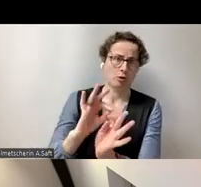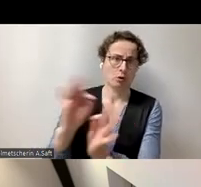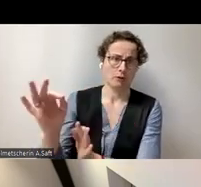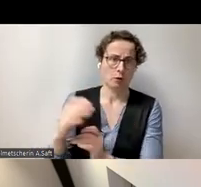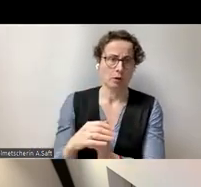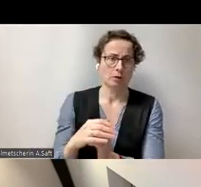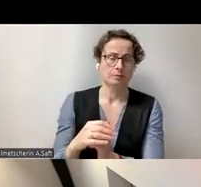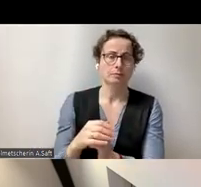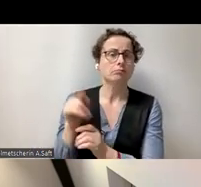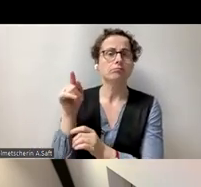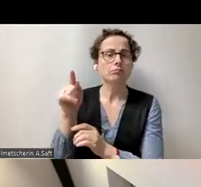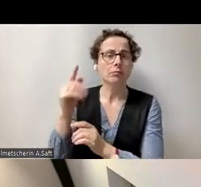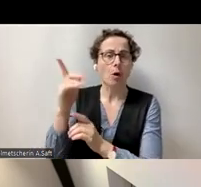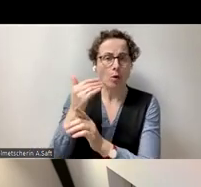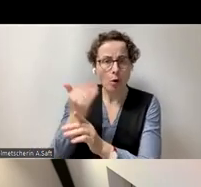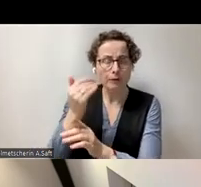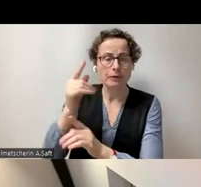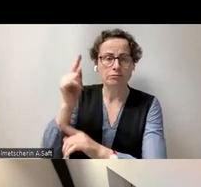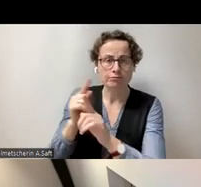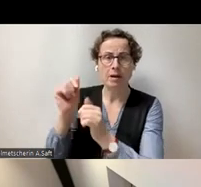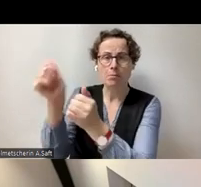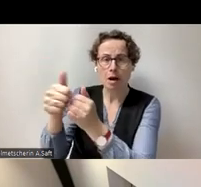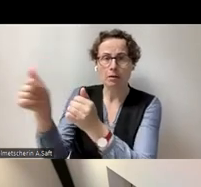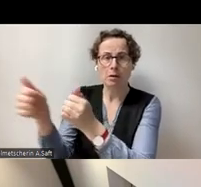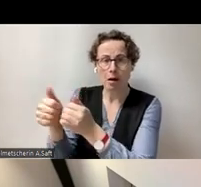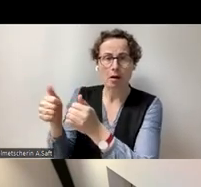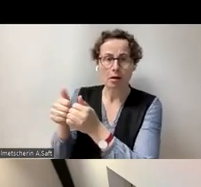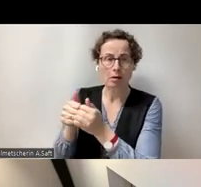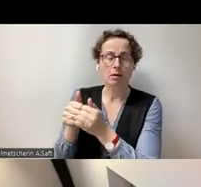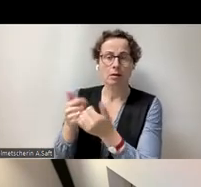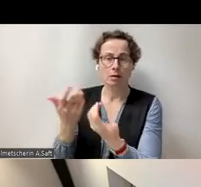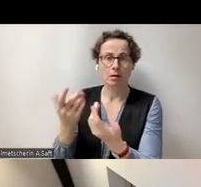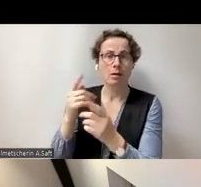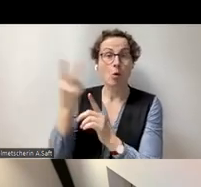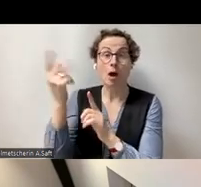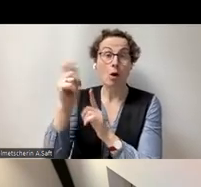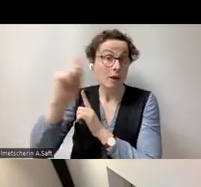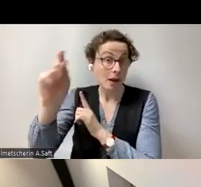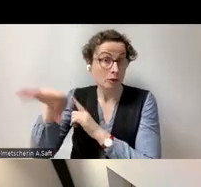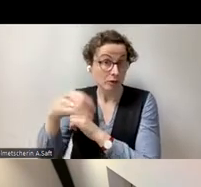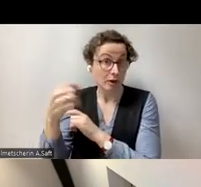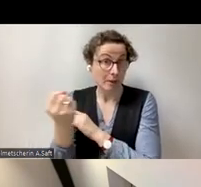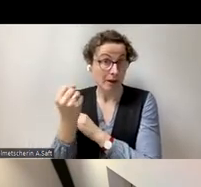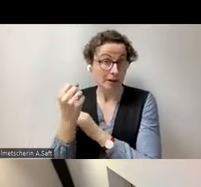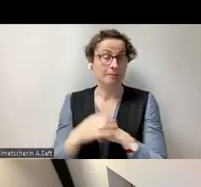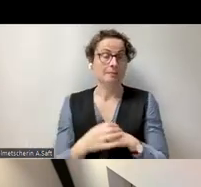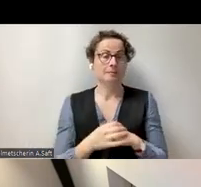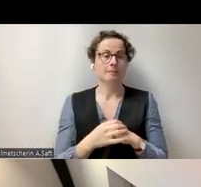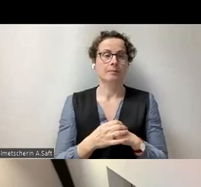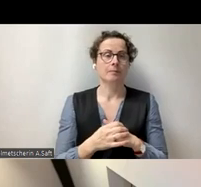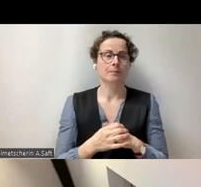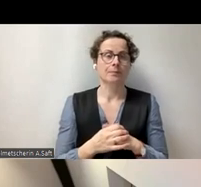vielen anderen Barrierefreiheit, Organisationen, aber auch Firmen, um dieses Vorhaben zu implementieren.